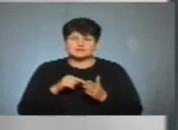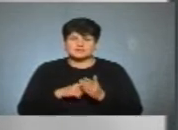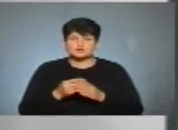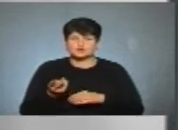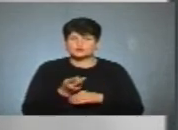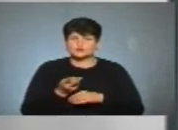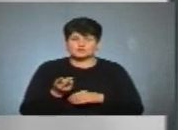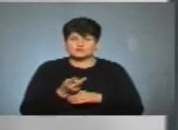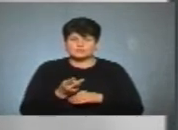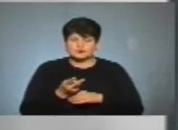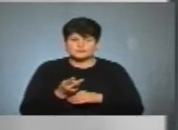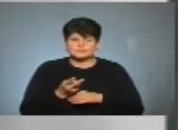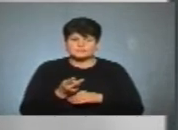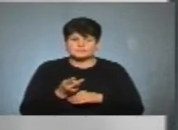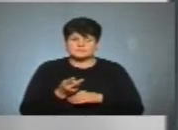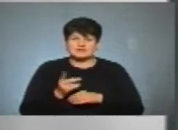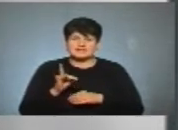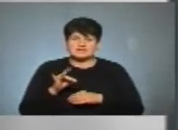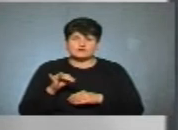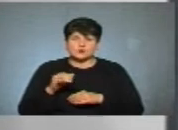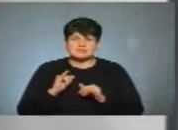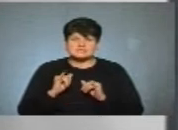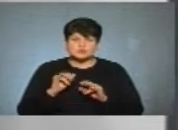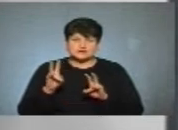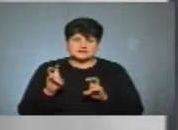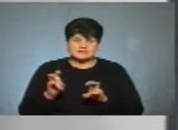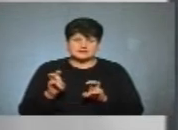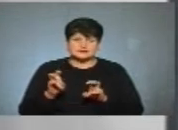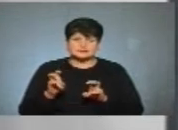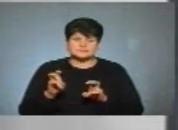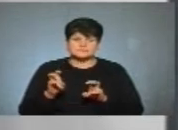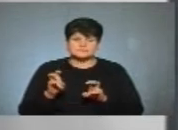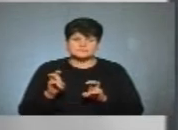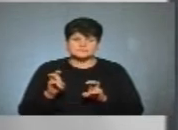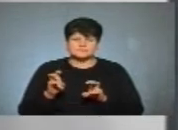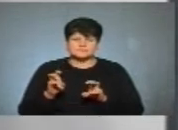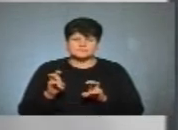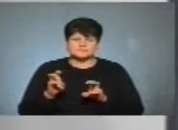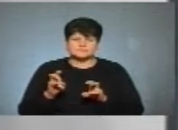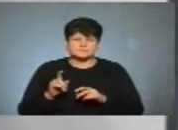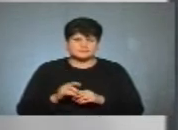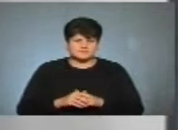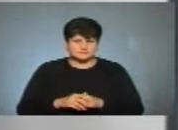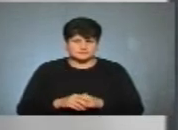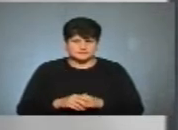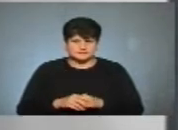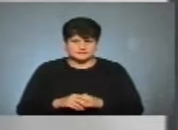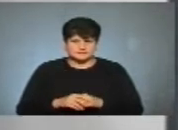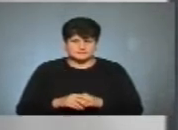двох кандидатів. Трешне питання до європейської солідарності. Відома в їхній біжитті, щоб їх не додали,